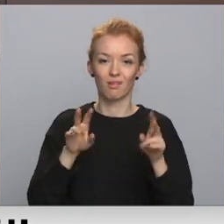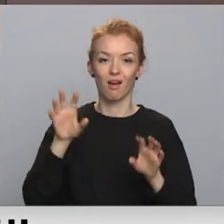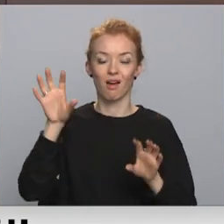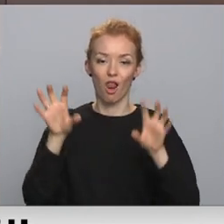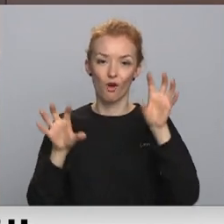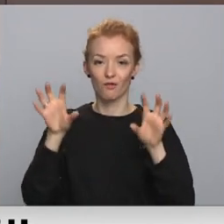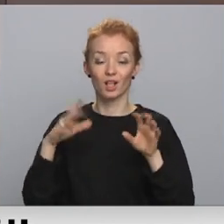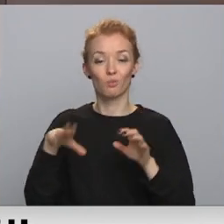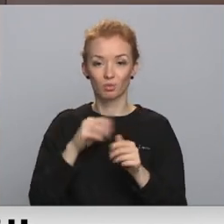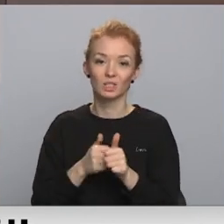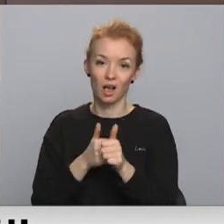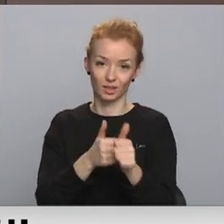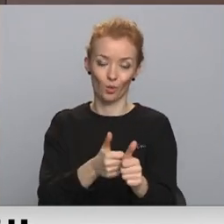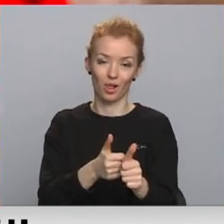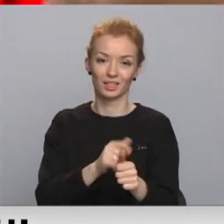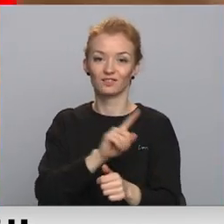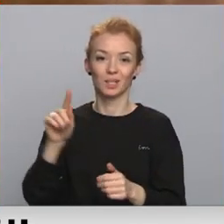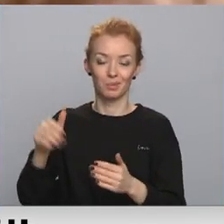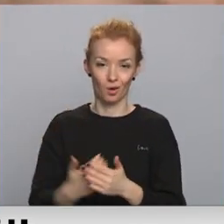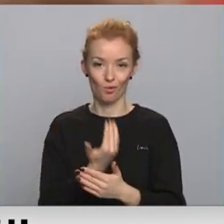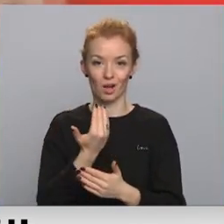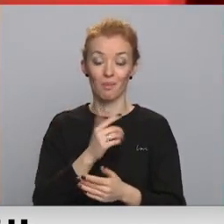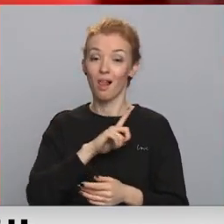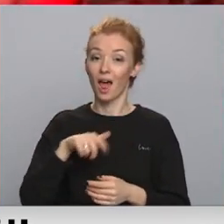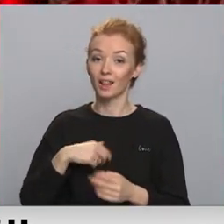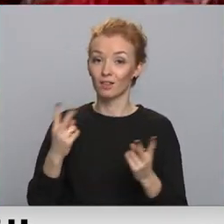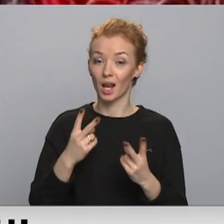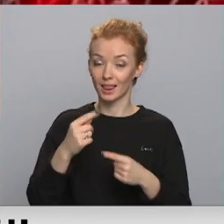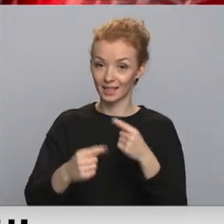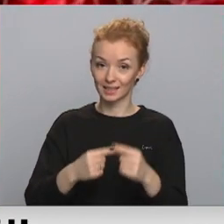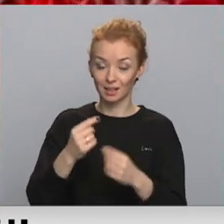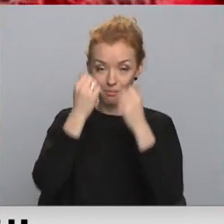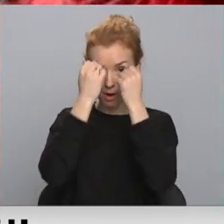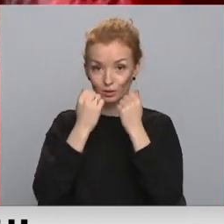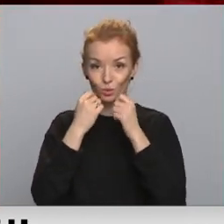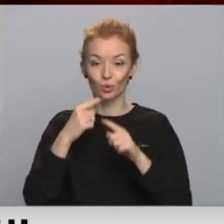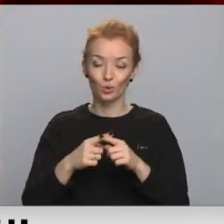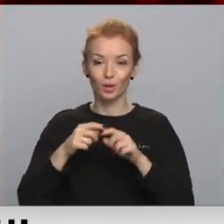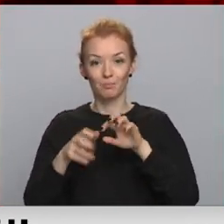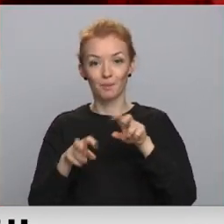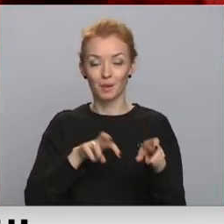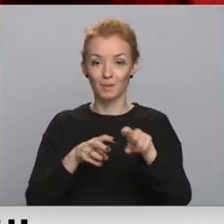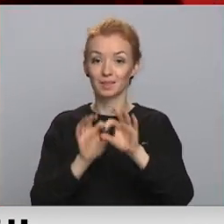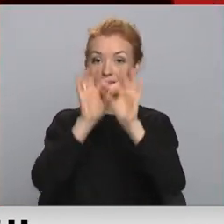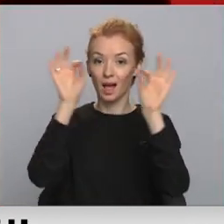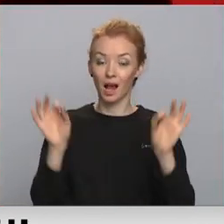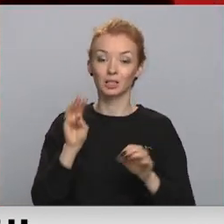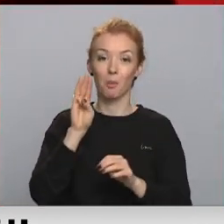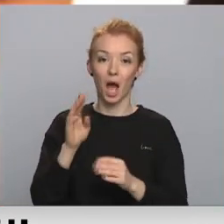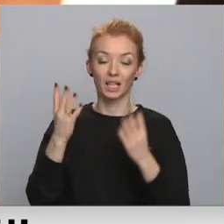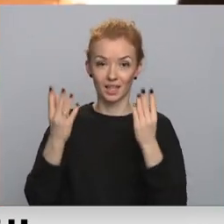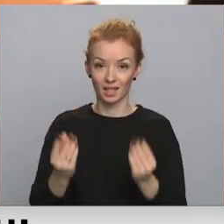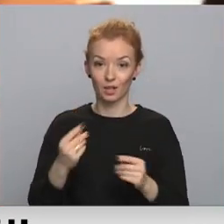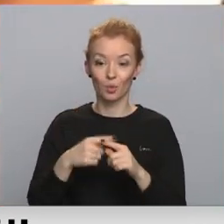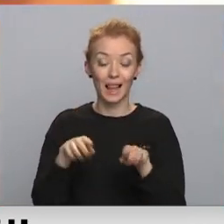iet un mums jāiet viņam līdzi visam jaunajam. Latviskajās tradīcijās, maskošanās un ķekatlaiks sāksies Mārtiņa dienā, kas glūž